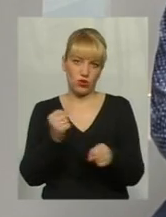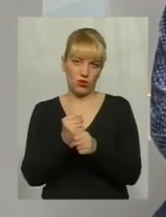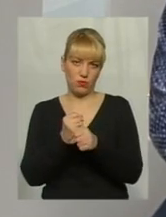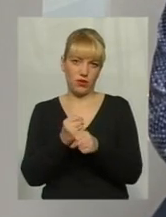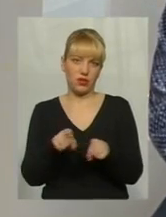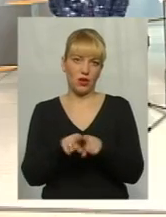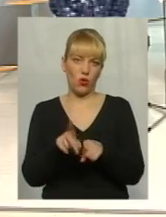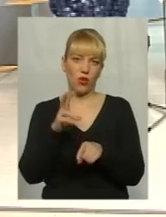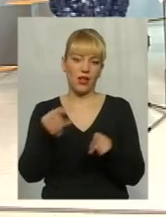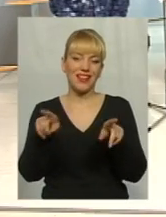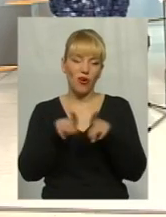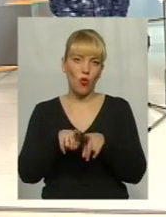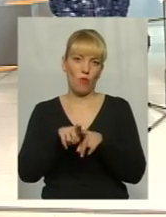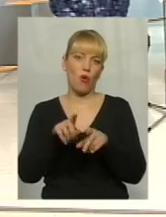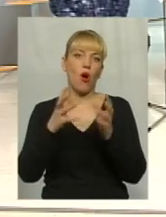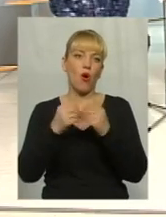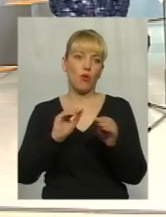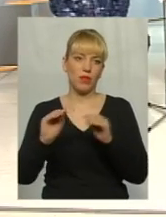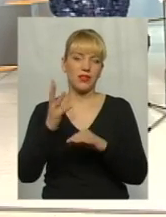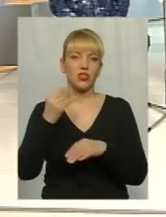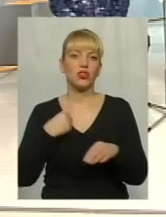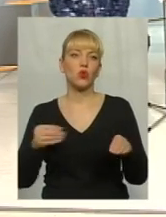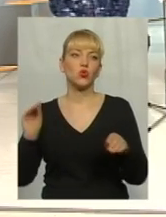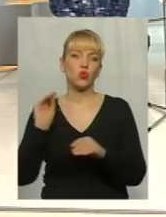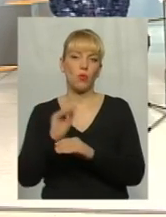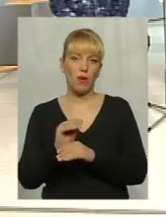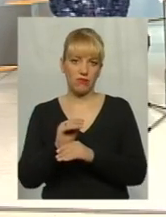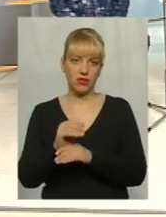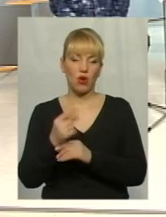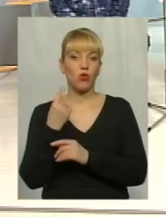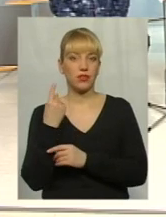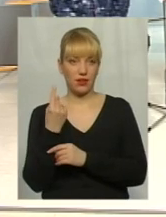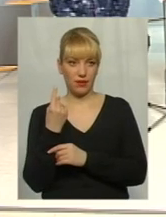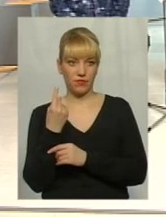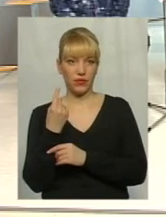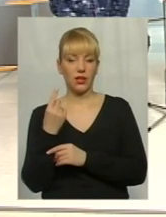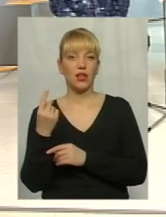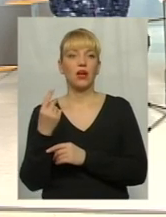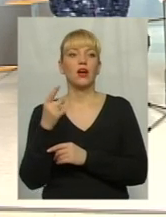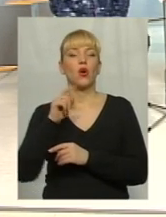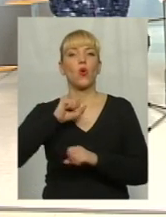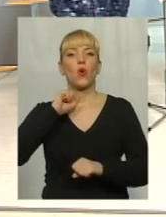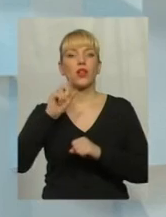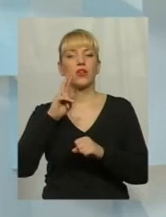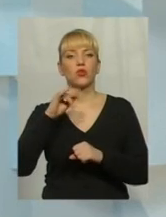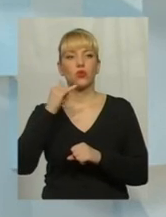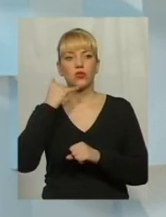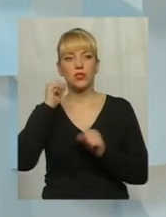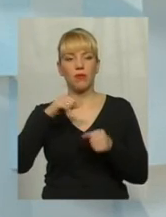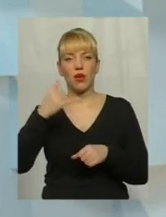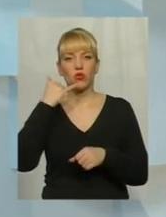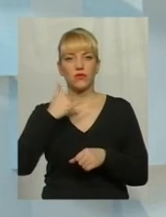Я хочу додати лише одне тому колезі, який до нас зміг